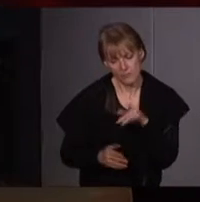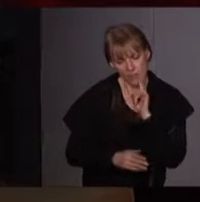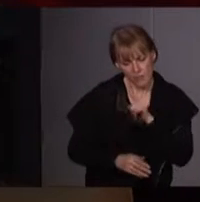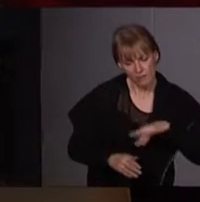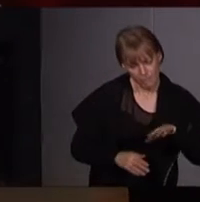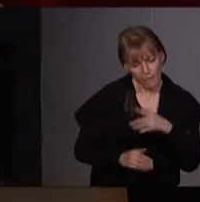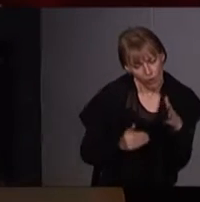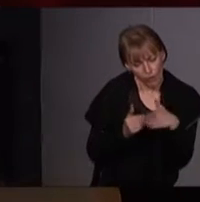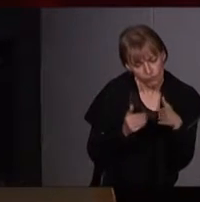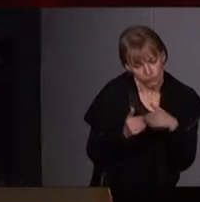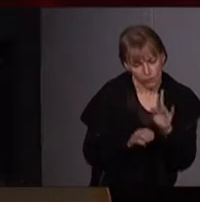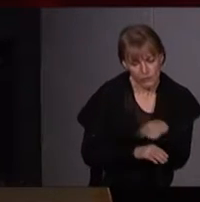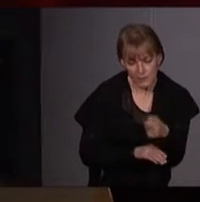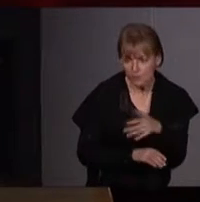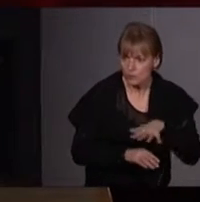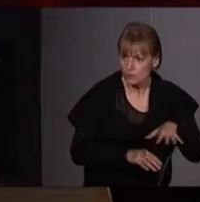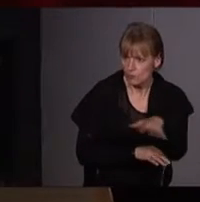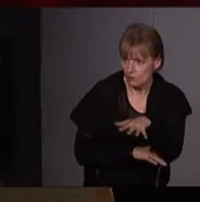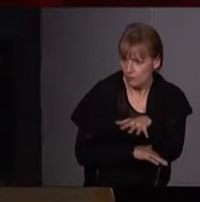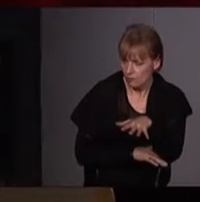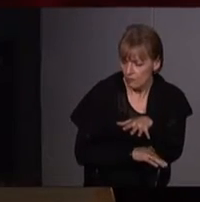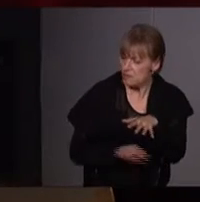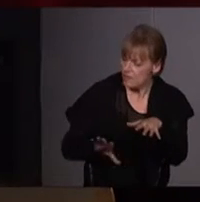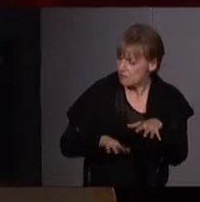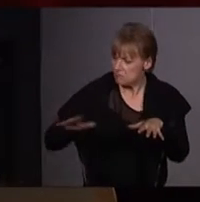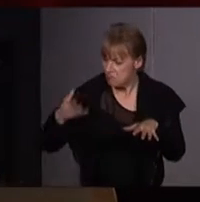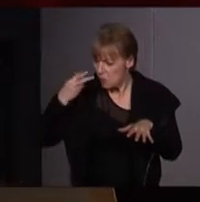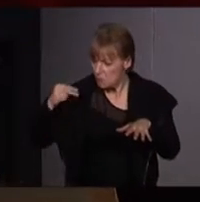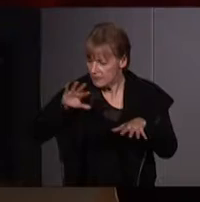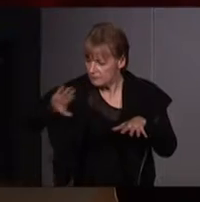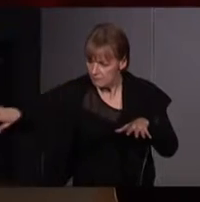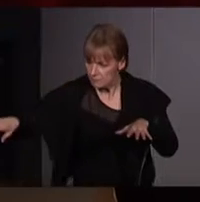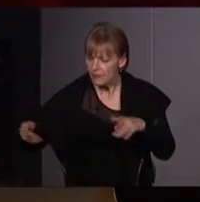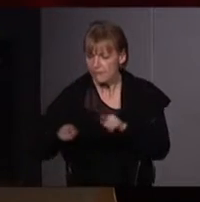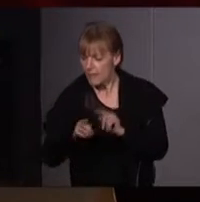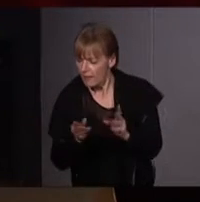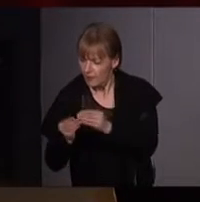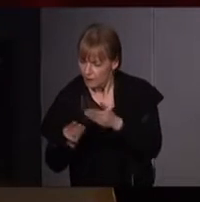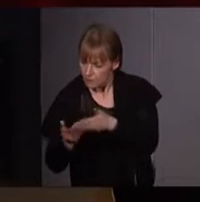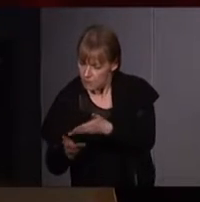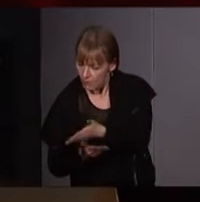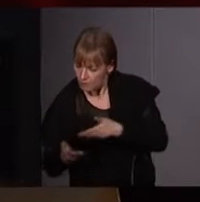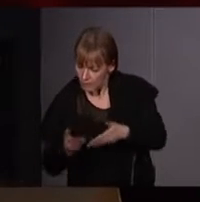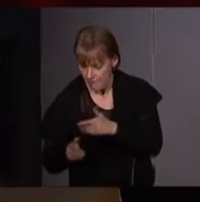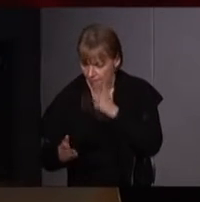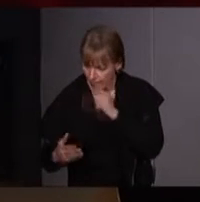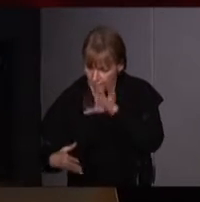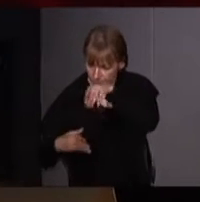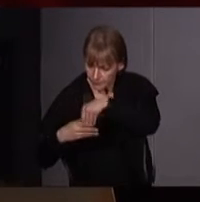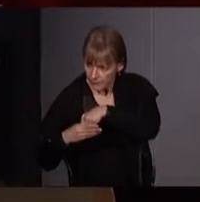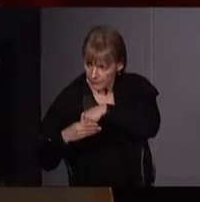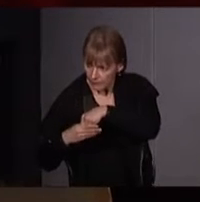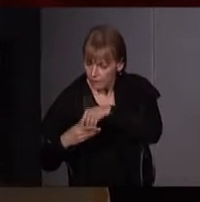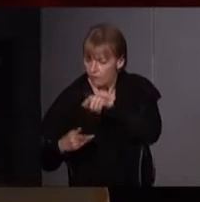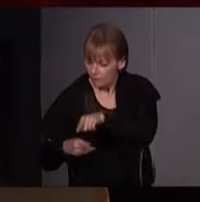de la nature, en deçà de l'humanité, et définir les peuples aussi considérés comme appartenant à notre race, comme étant